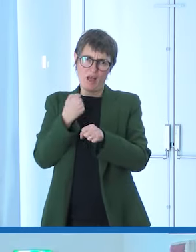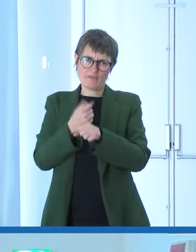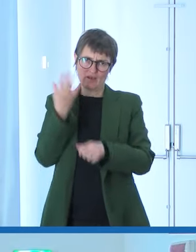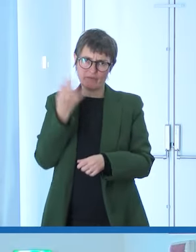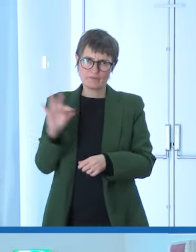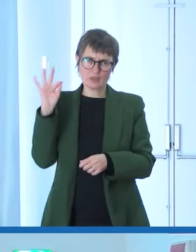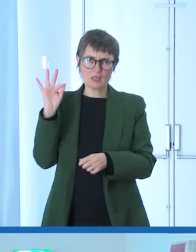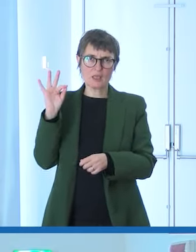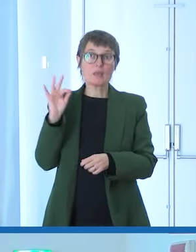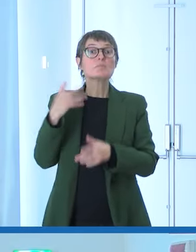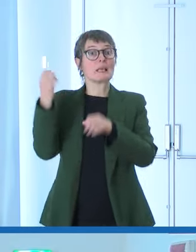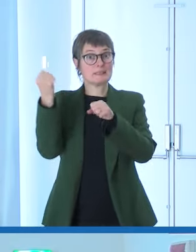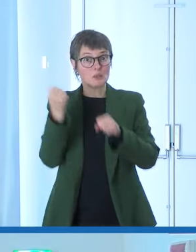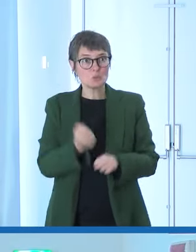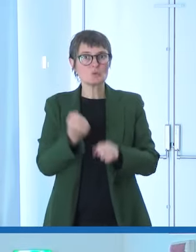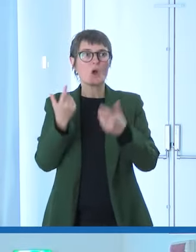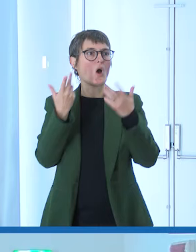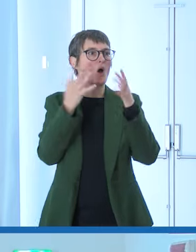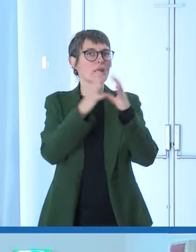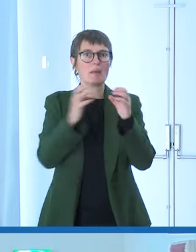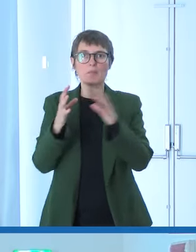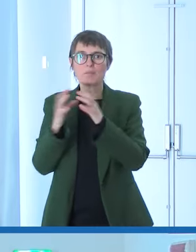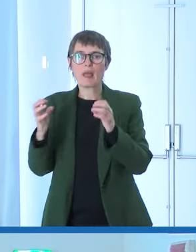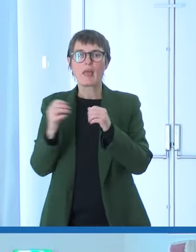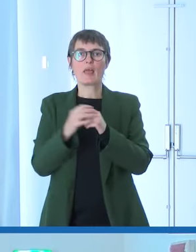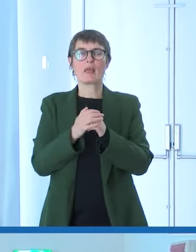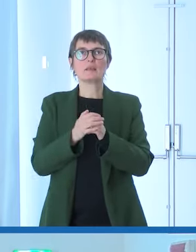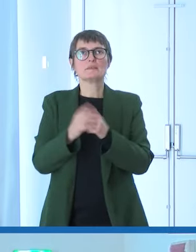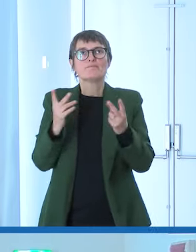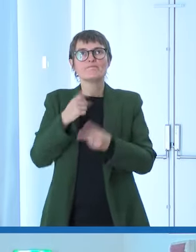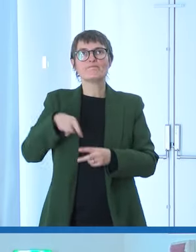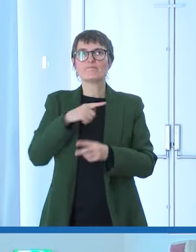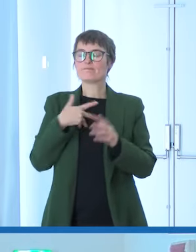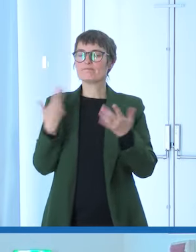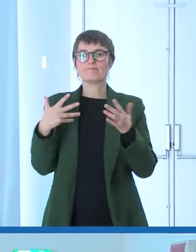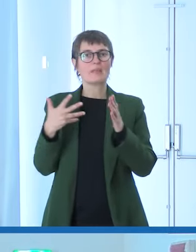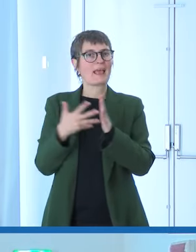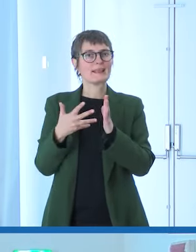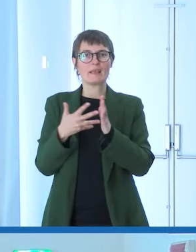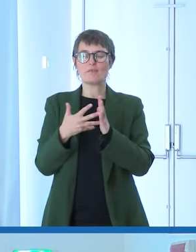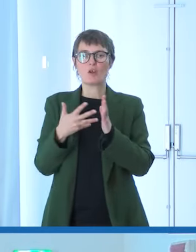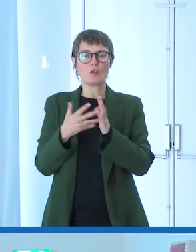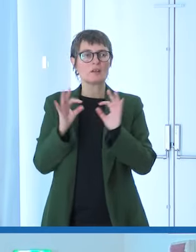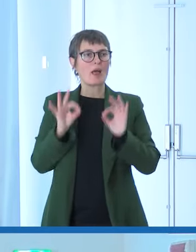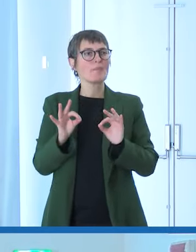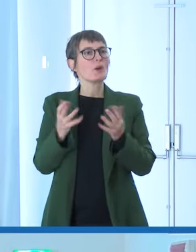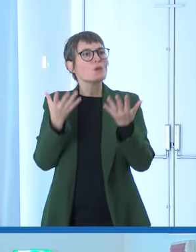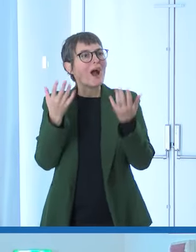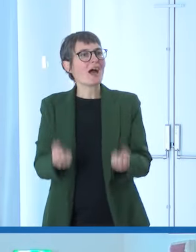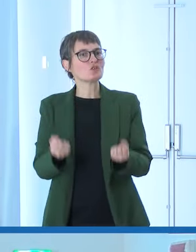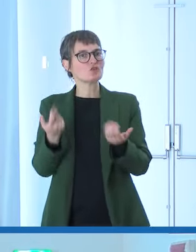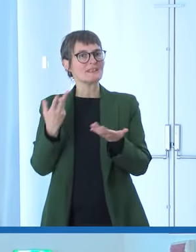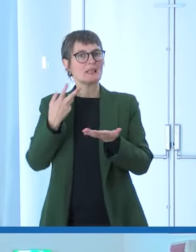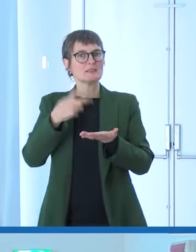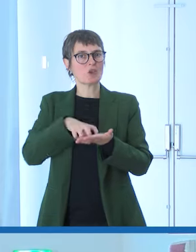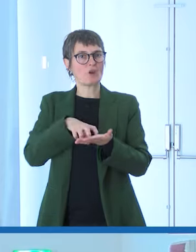alle istituzioni, alle imprese. Noi abbiamo enormi difficoltà nell'accettazione di queste fragilità, ad esempio nel mondo